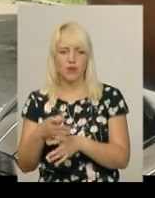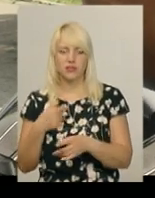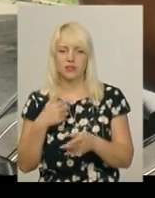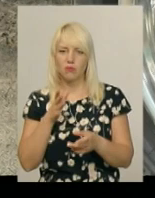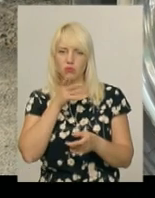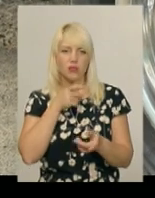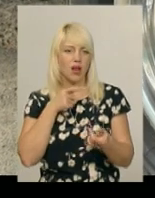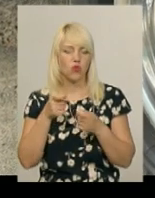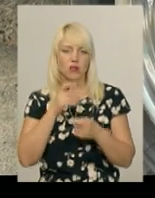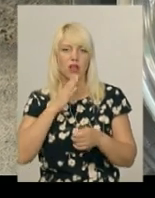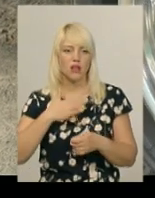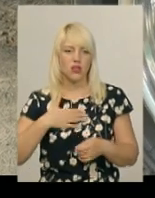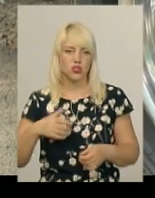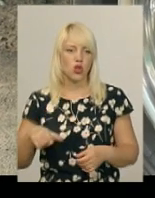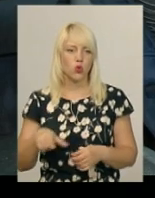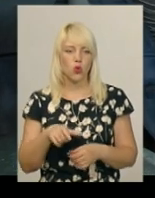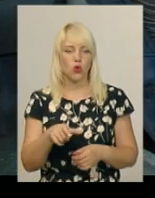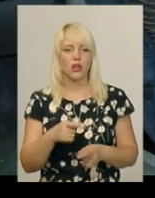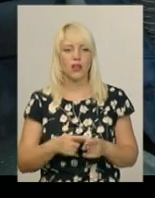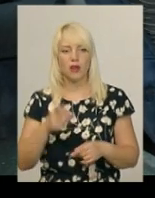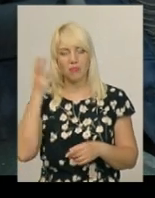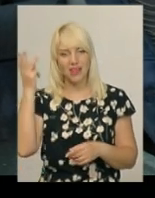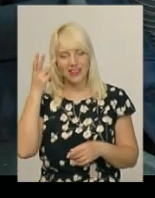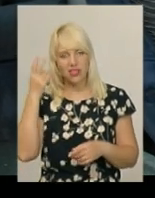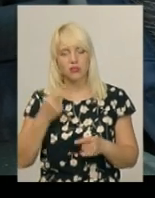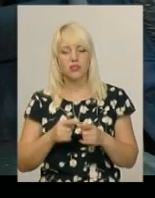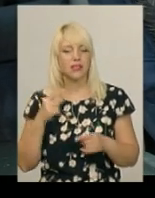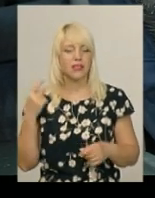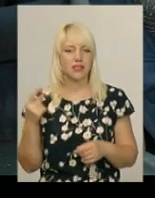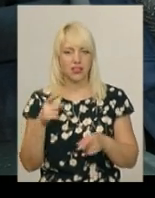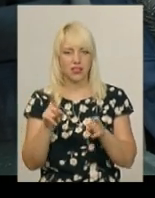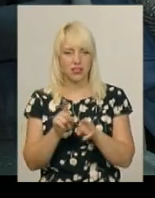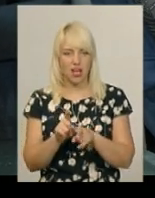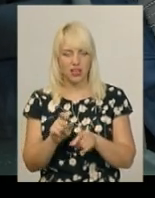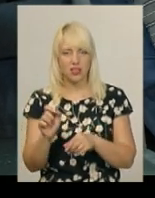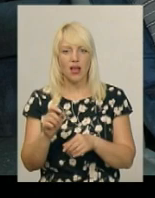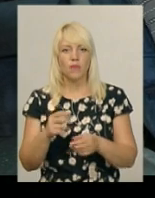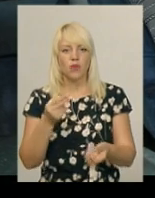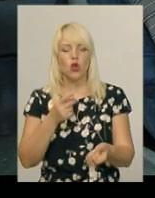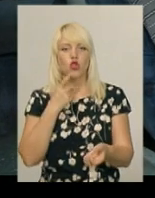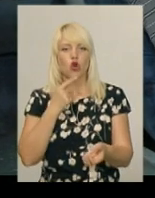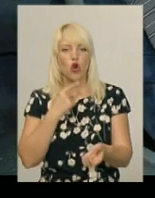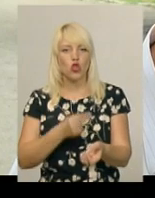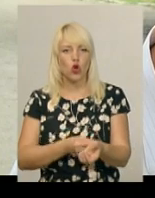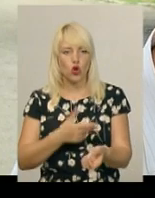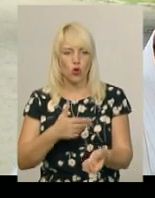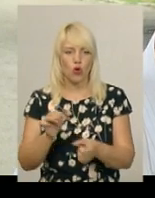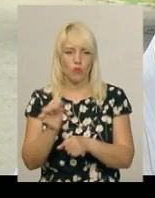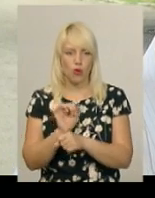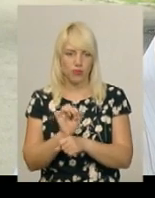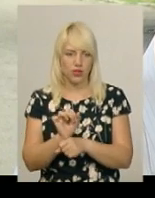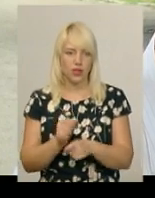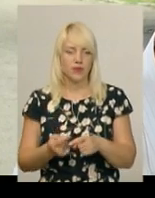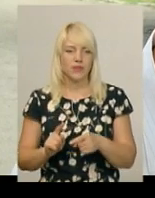наших дорогах. На Хмельниччині це єдиний доноромобіль. Спецавтівкою медики планують виїжджати за межі обласного центру. Це все